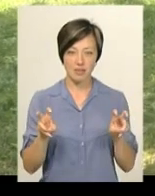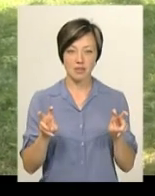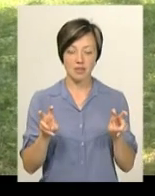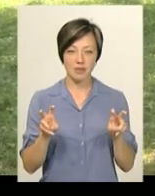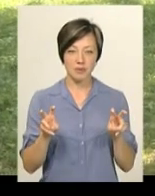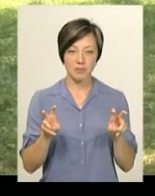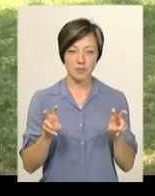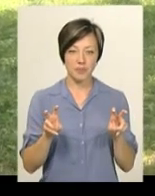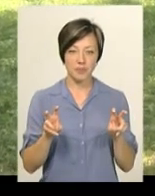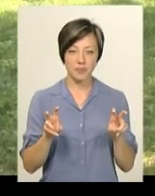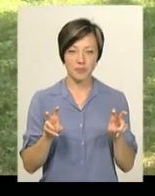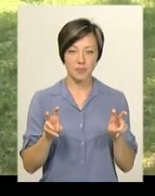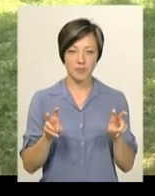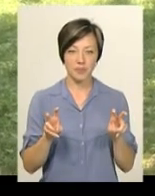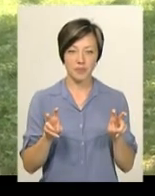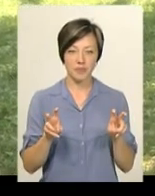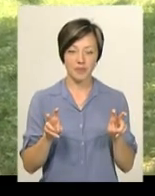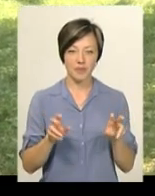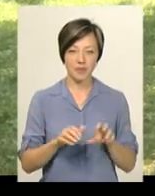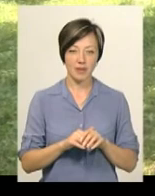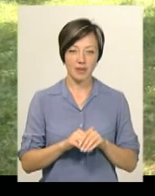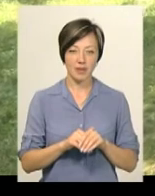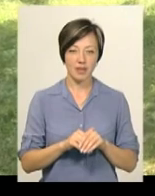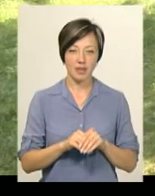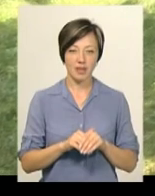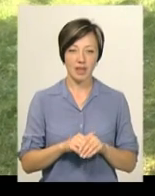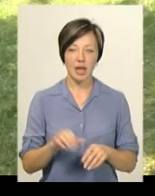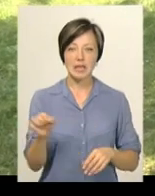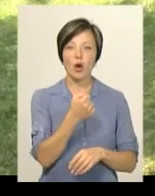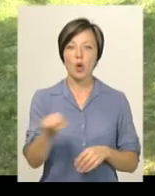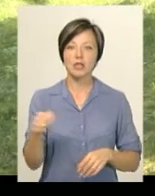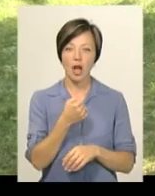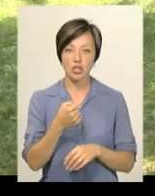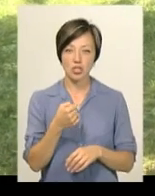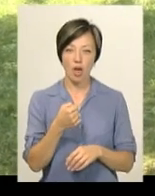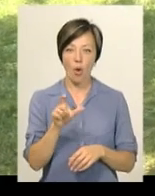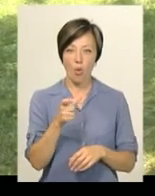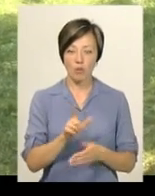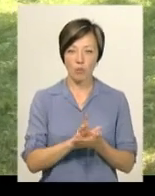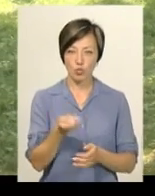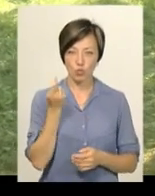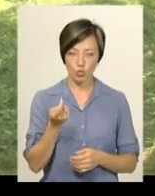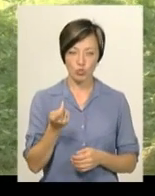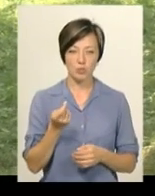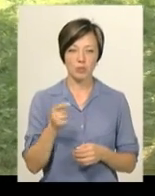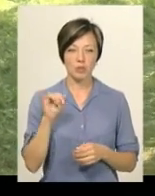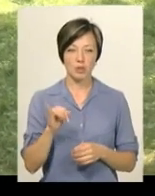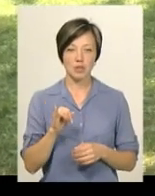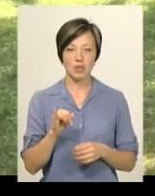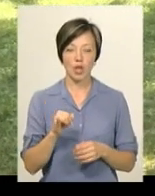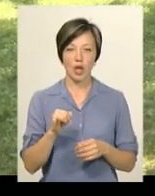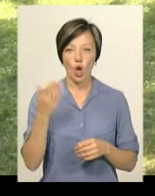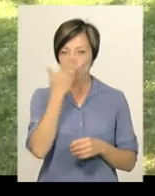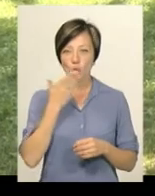трикотажна голка. Вона має бути товста, з тупим